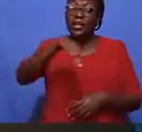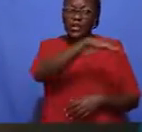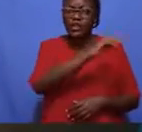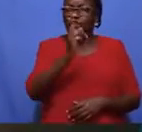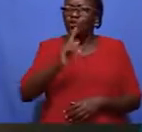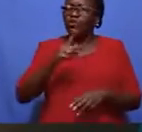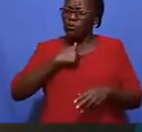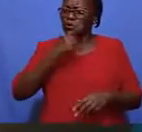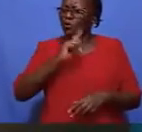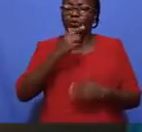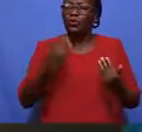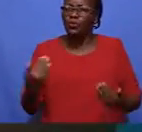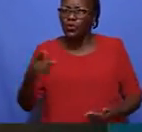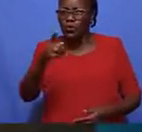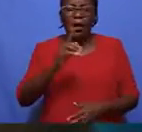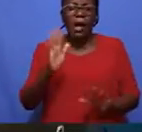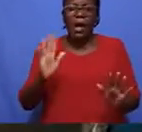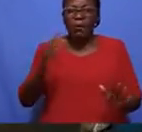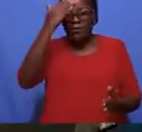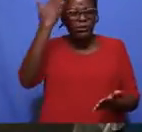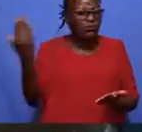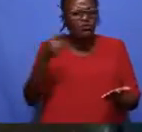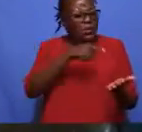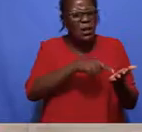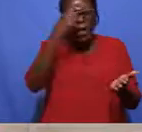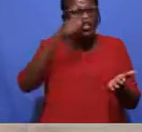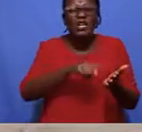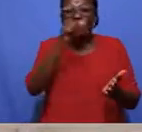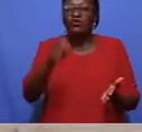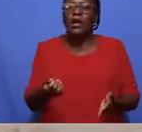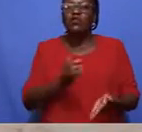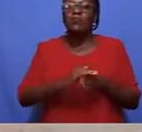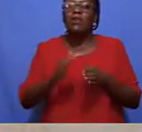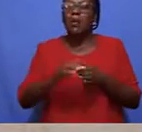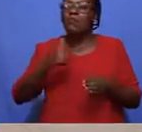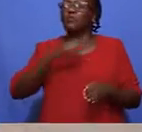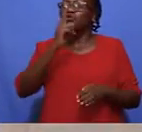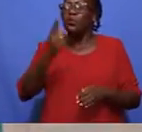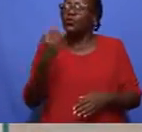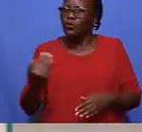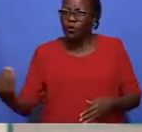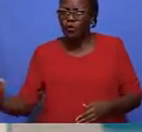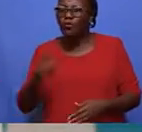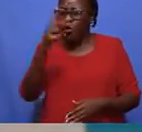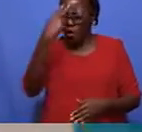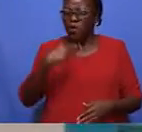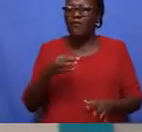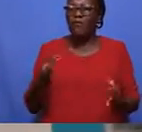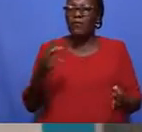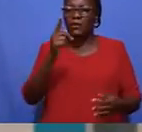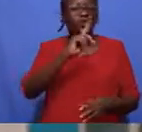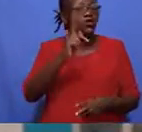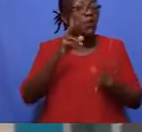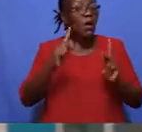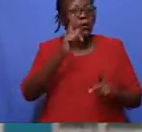unabufikiria Mimi sio mtoto Unafikiri sigi na manisha nini mpokivitumia Franco, fikiriza Mimi sio mtoto Wona nionaje Sio kama